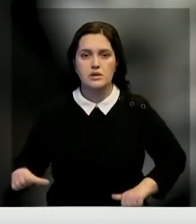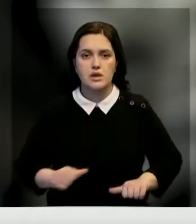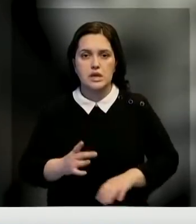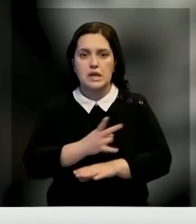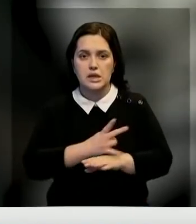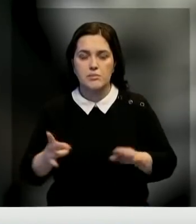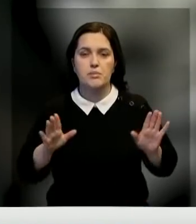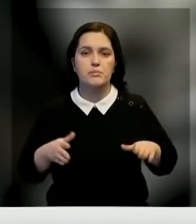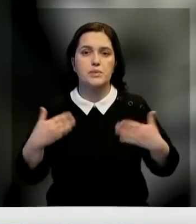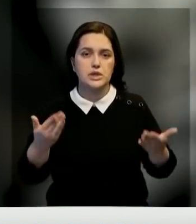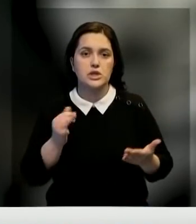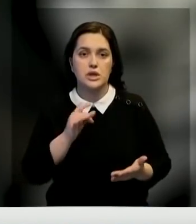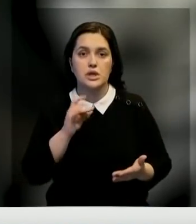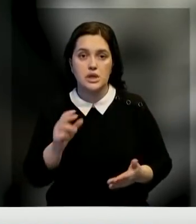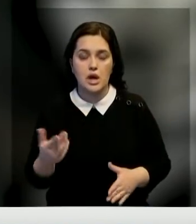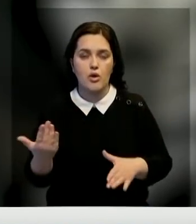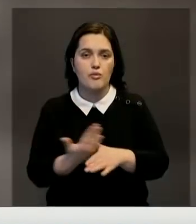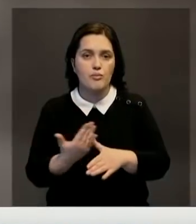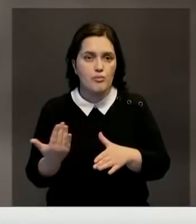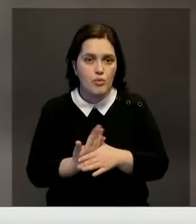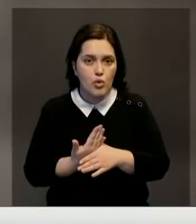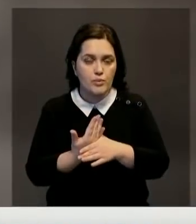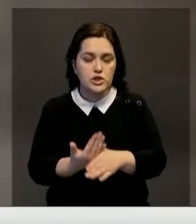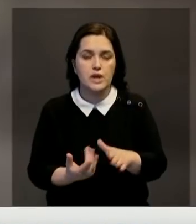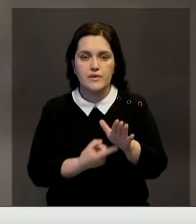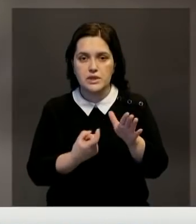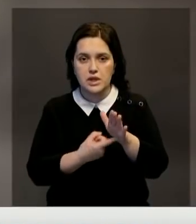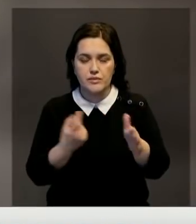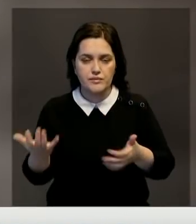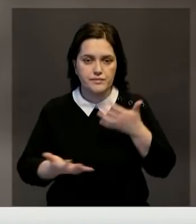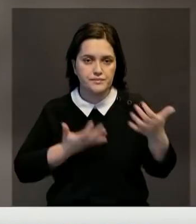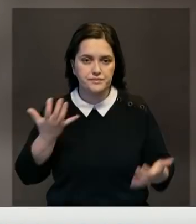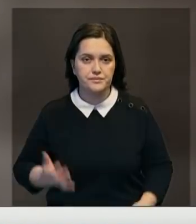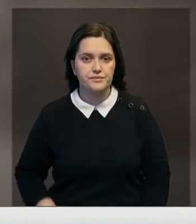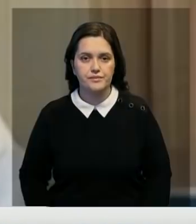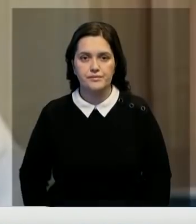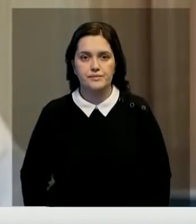произошедшее терактом и предложили Ираку помощь в расследовании.